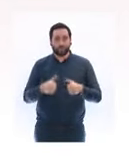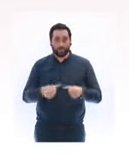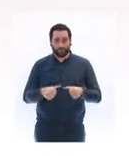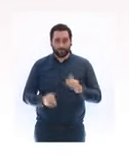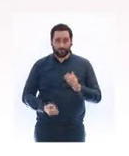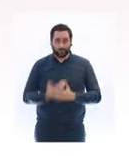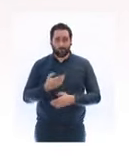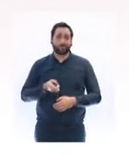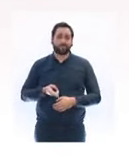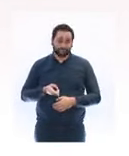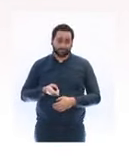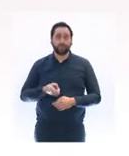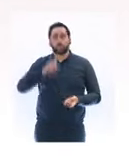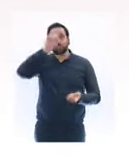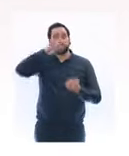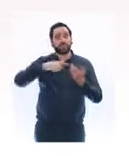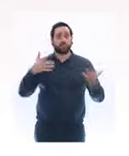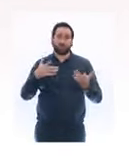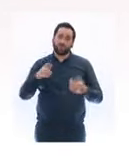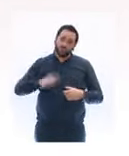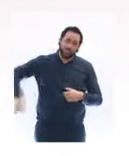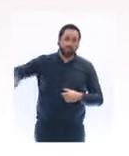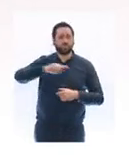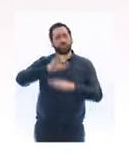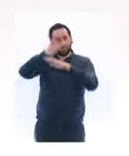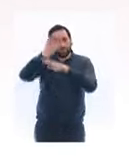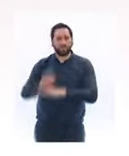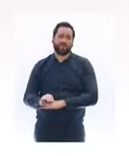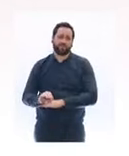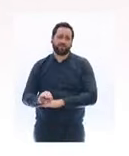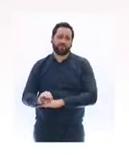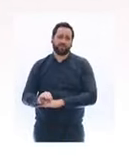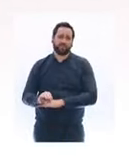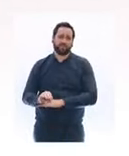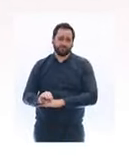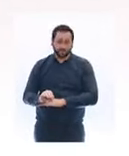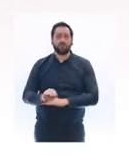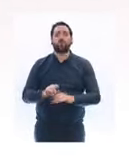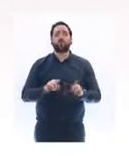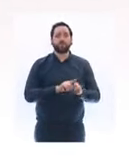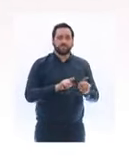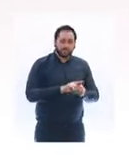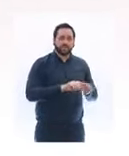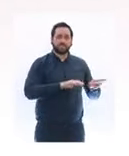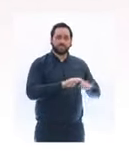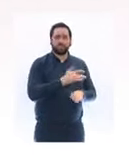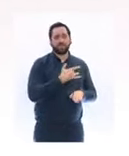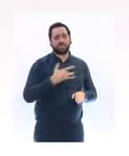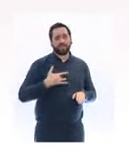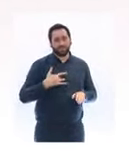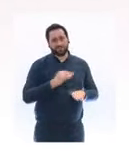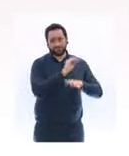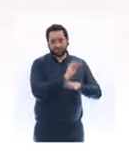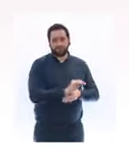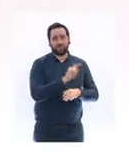de vous protéger et de préserver notre système sanitaire soumis à une immense